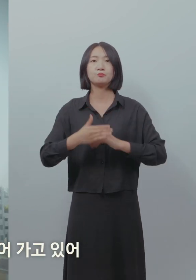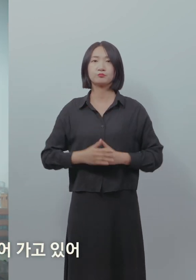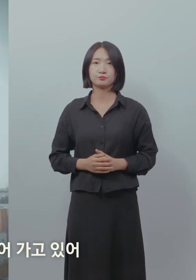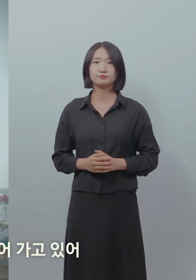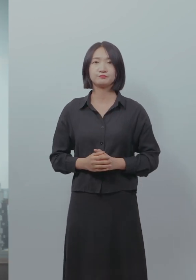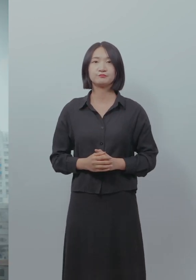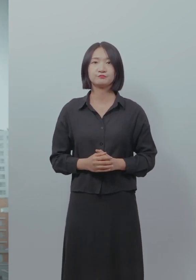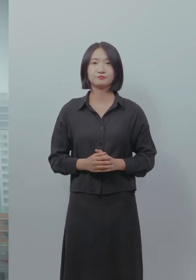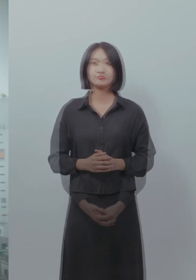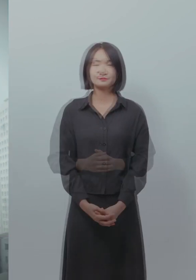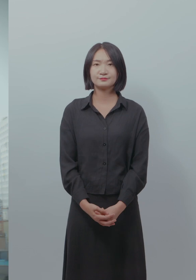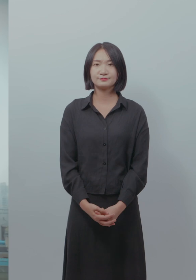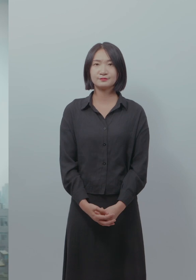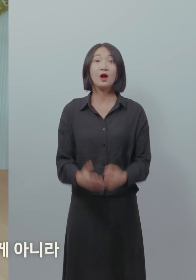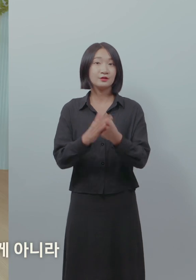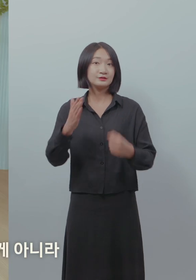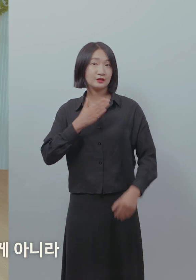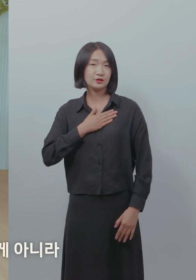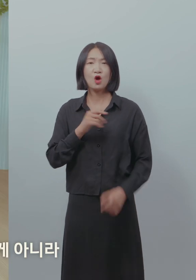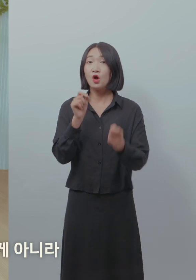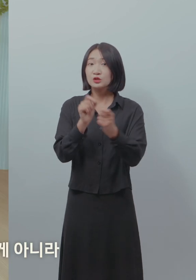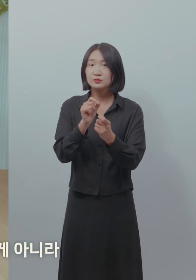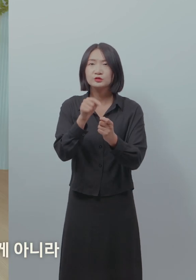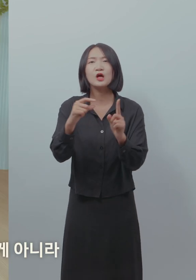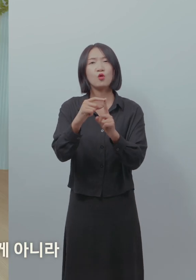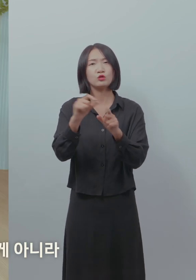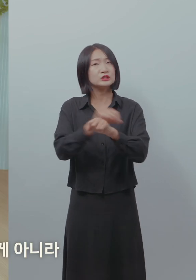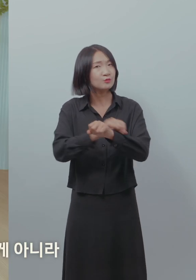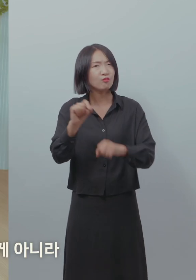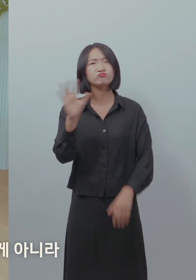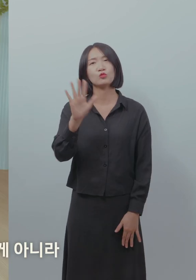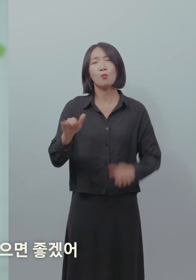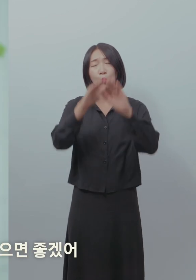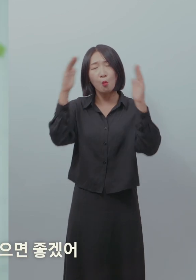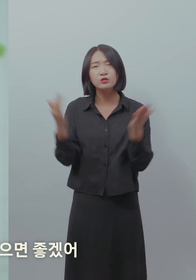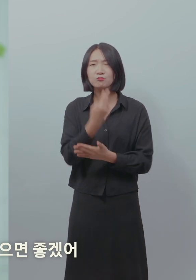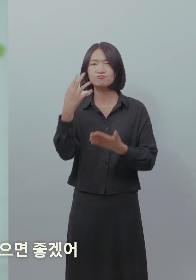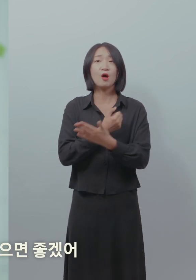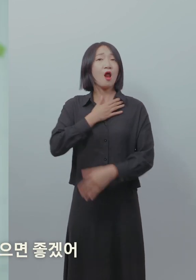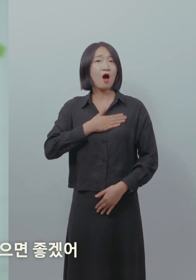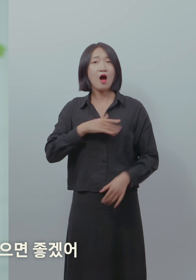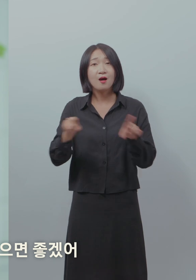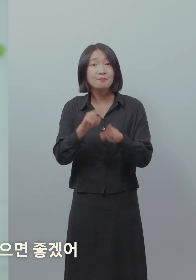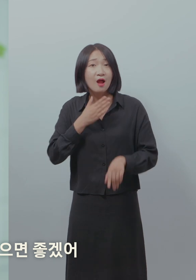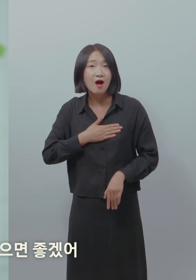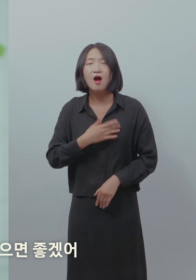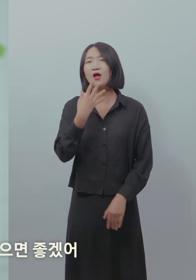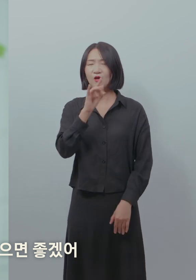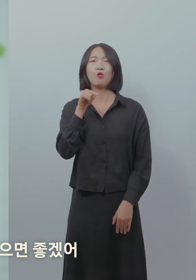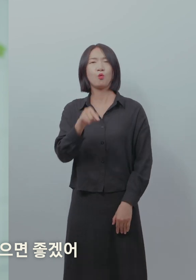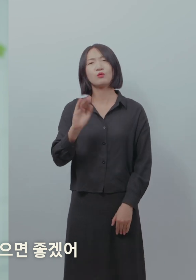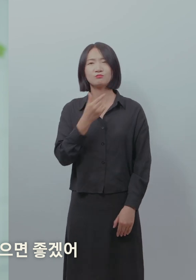되어가고 있어 그래서 난 접근성이라는 게 특별한 게 아니라 모두가 다 알고 있는 그냥